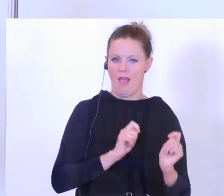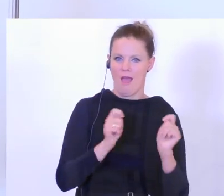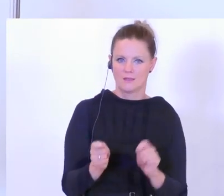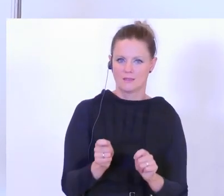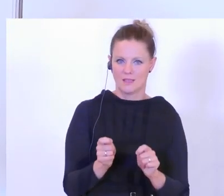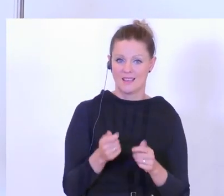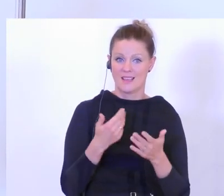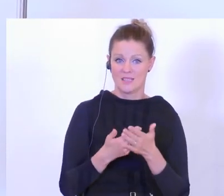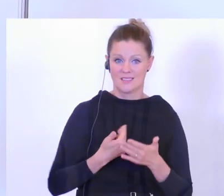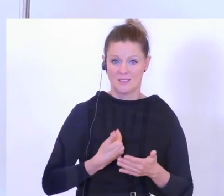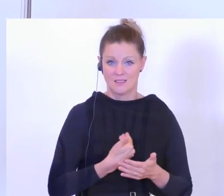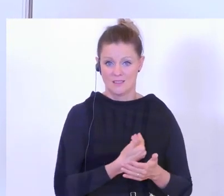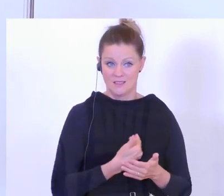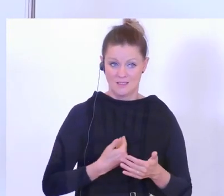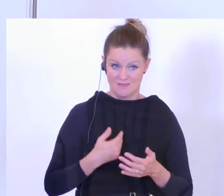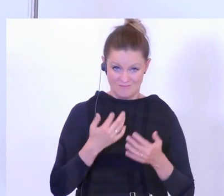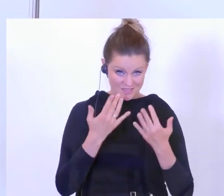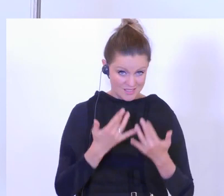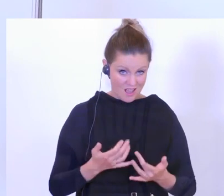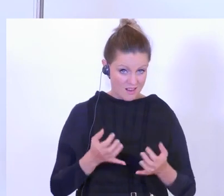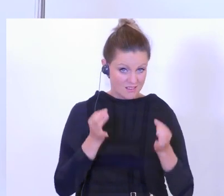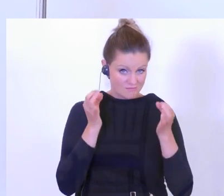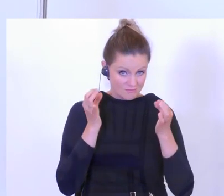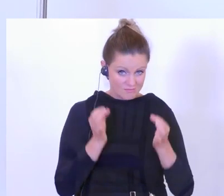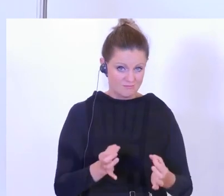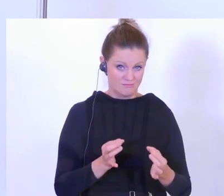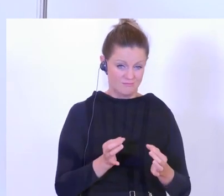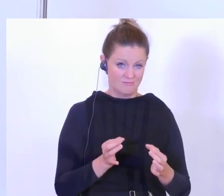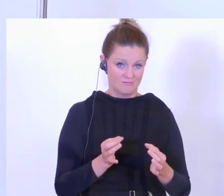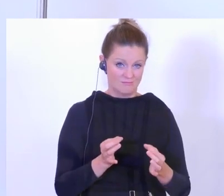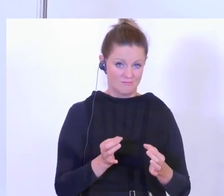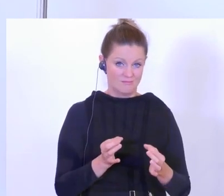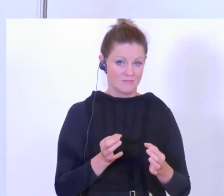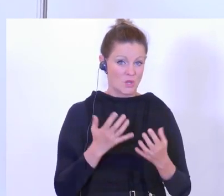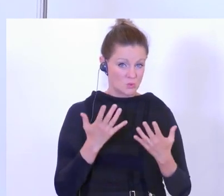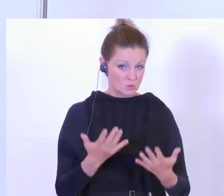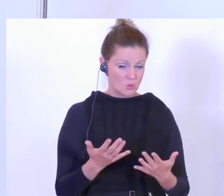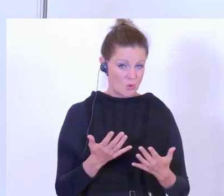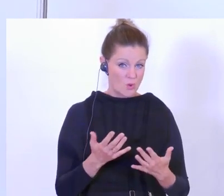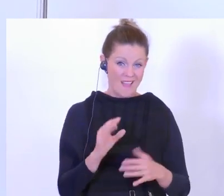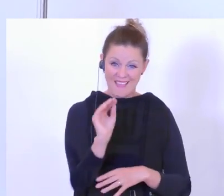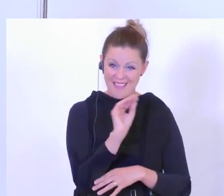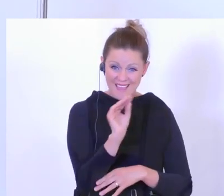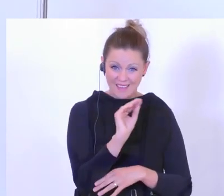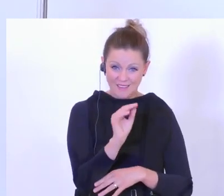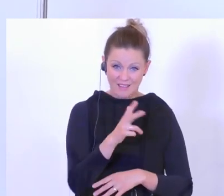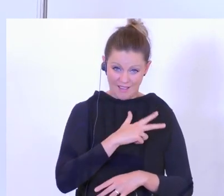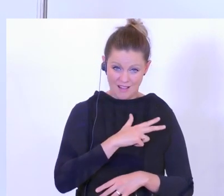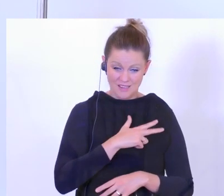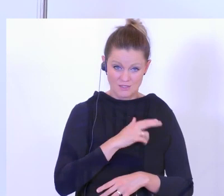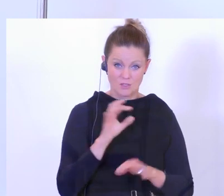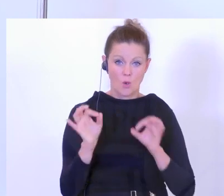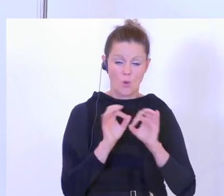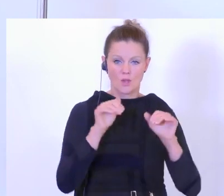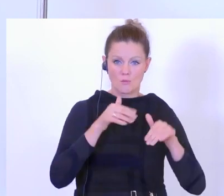Daher bleibt diese Ungewissheit immer, ob die Zahlen tatsächlich das Potenzial der häuslichen Gewalt beschreiben oder ob wir dafür mehr tun